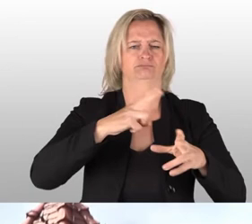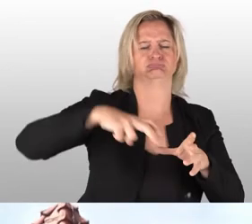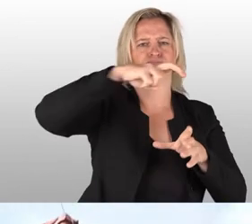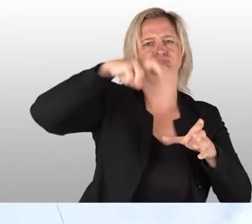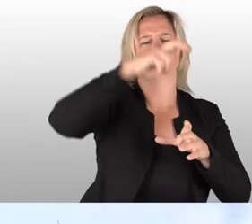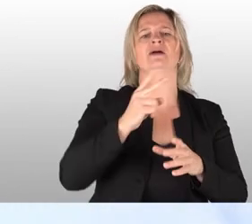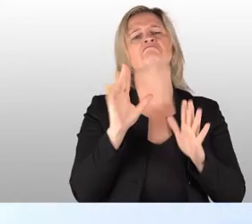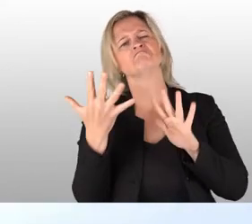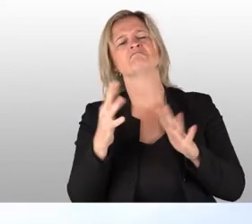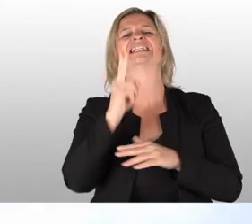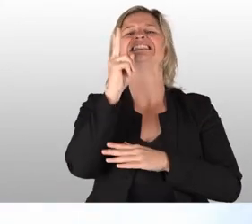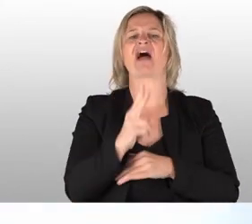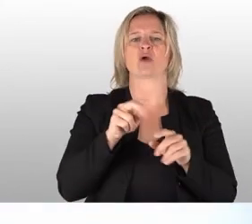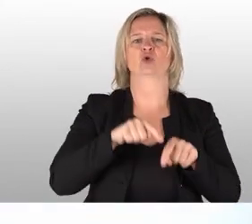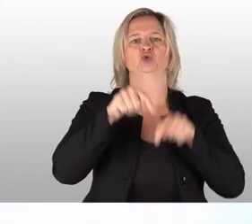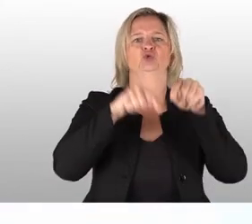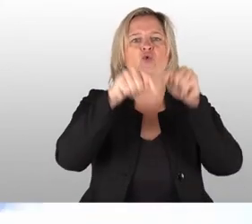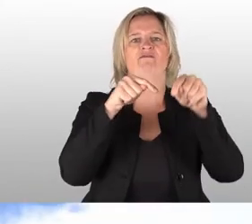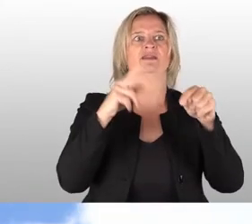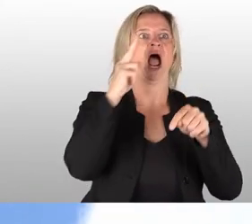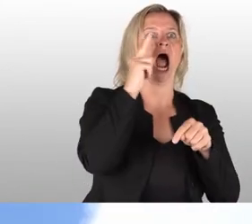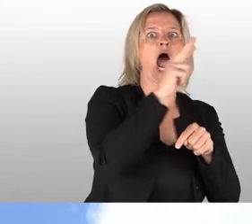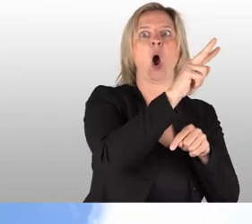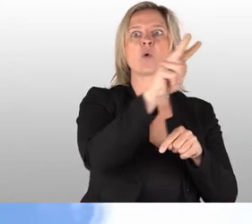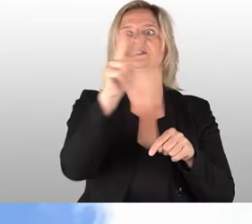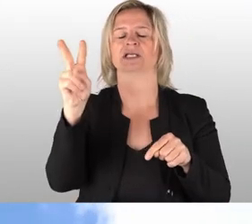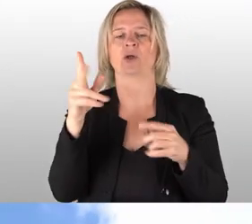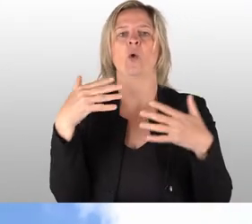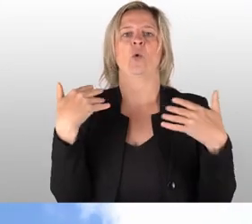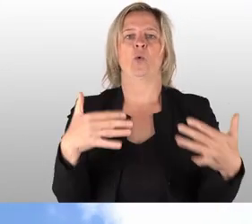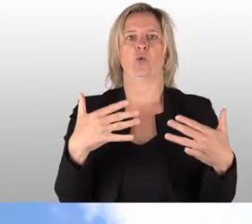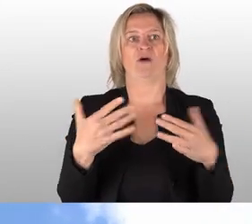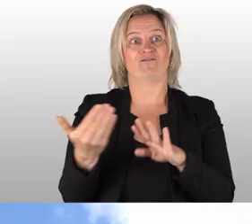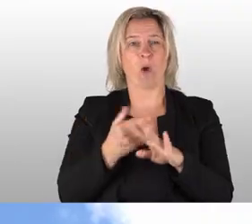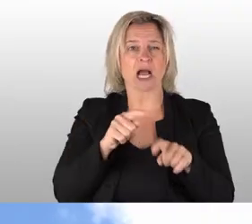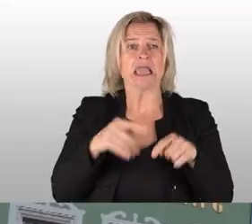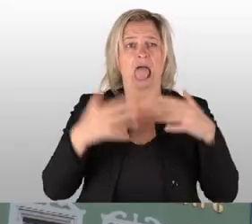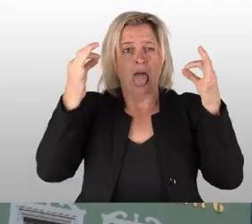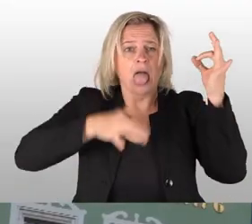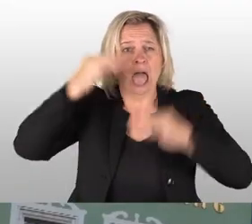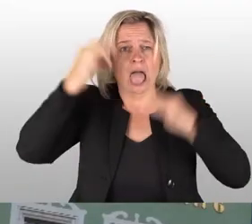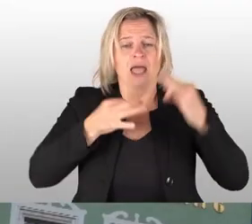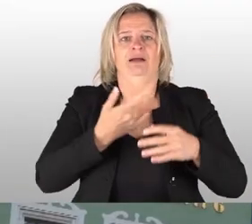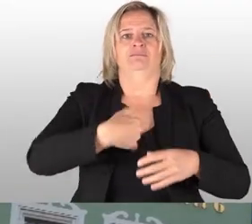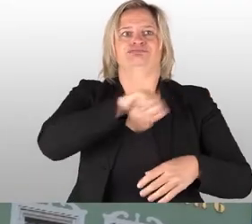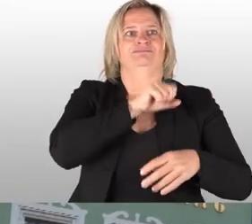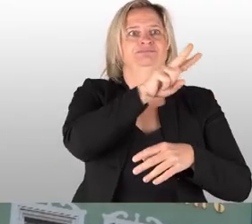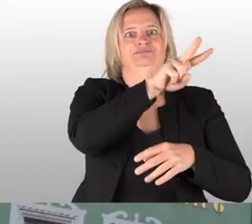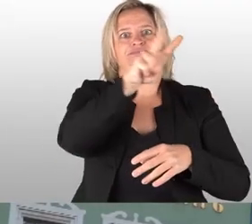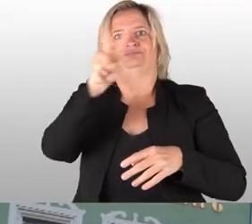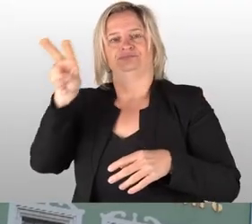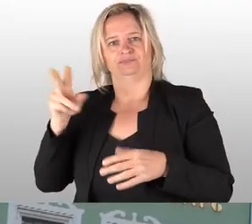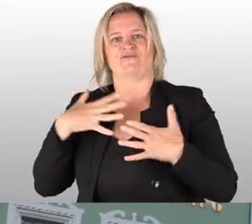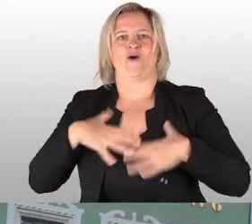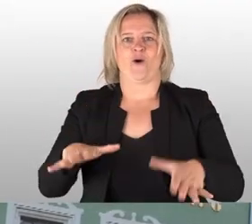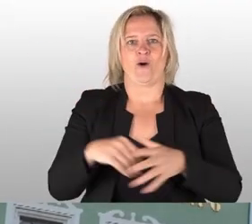schaffen. Das sind ca. 200 Stufen. Aber die Aussicht ist natürlich dann der Lohn für die mühevolle Arbeit. Man müsste auch